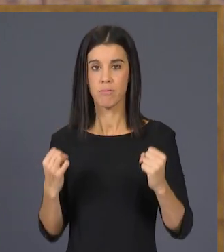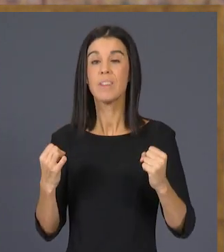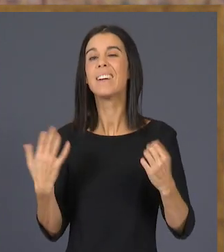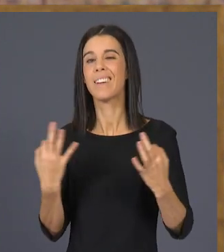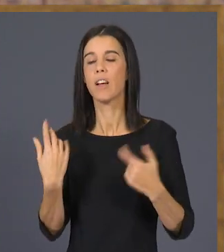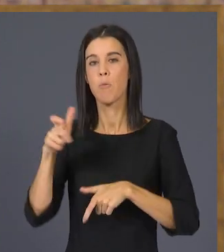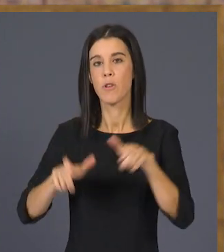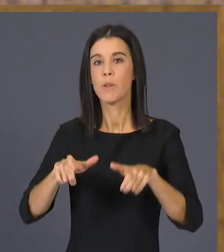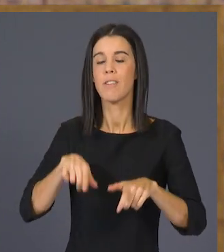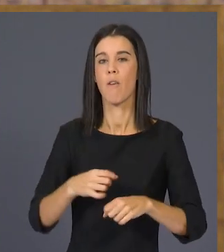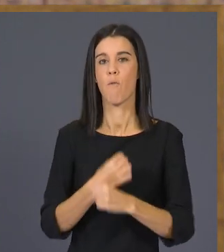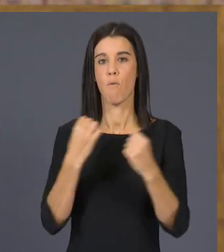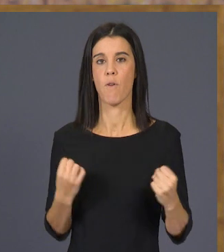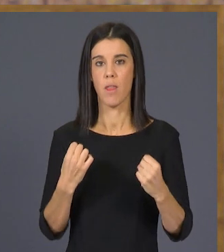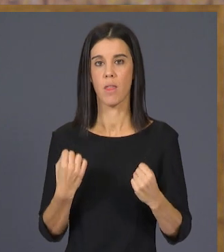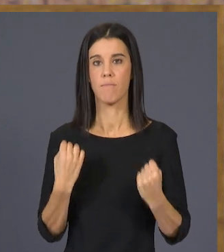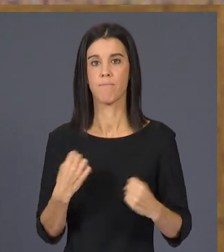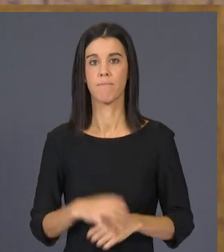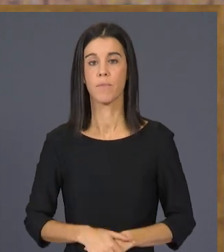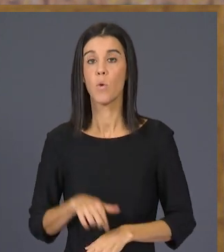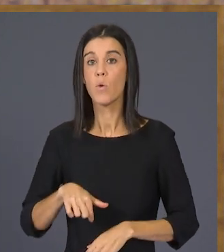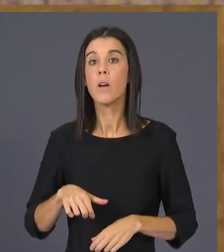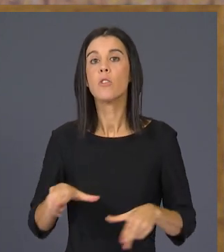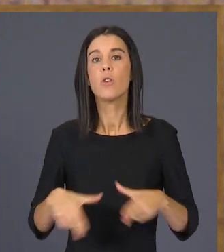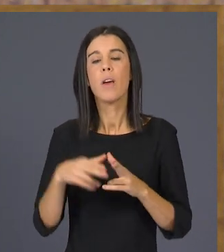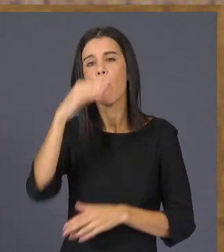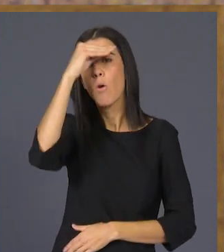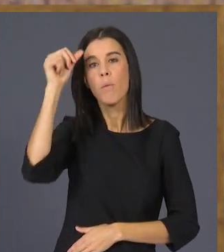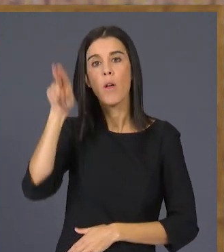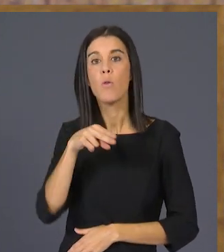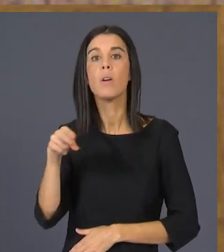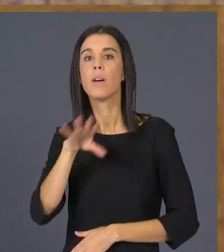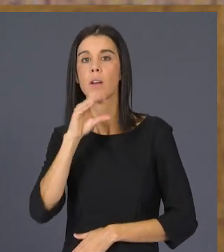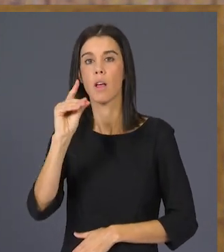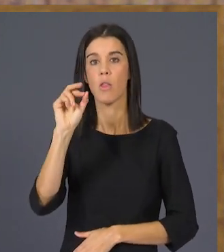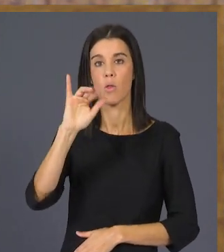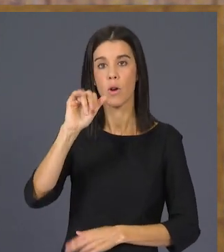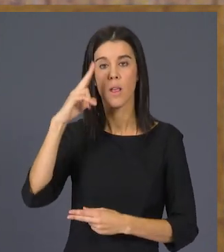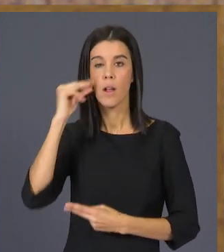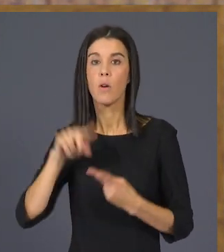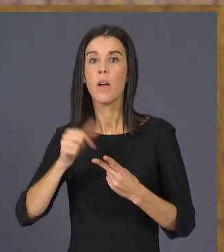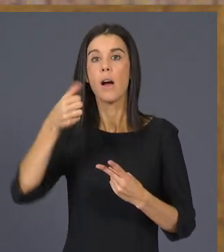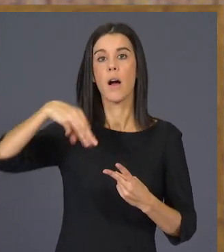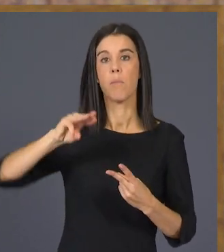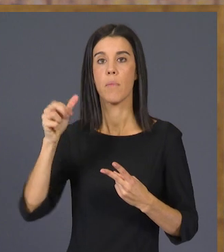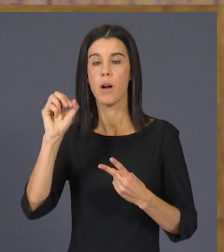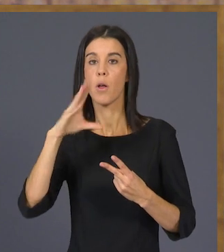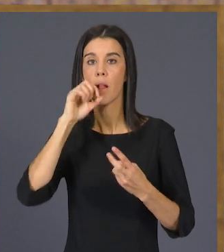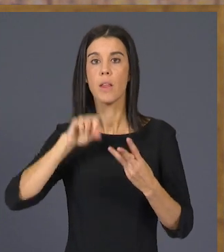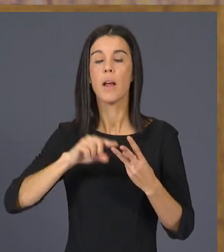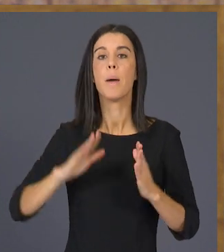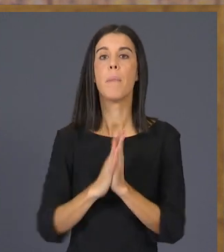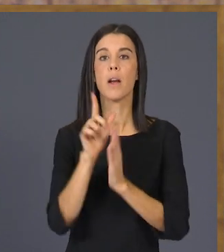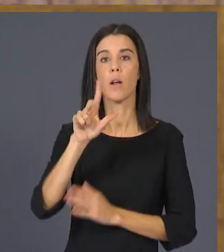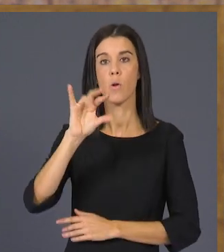gent. Una societat que no oblida mai a Dori del Coy, a Amparo del Cira, a Maria Luisa Benidorm